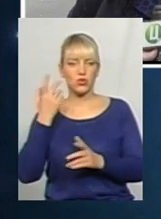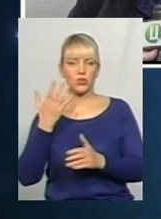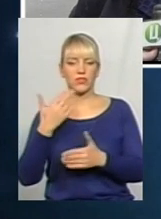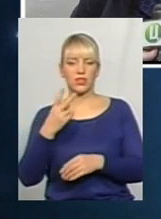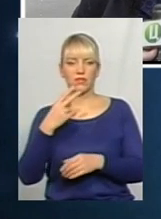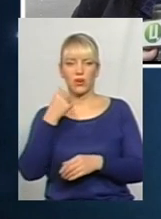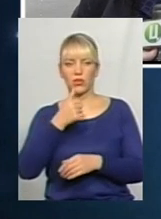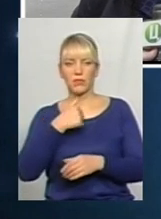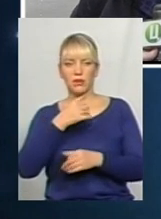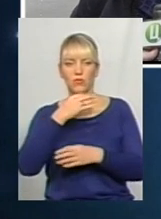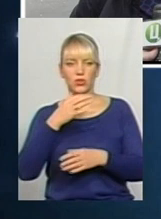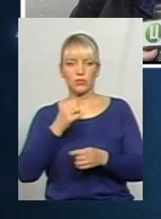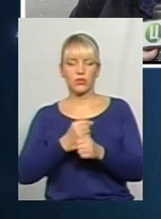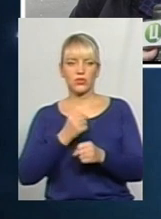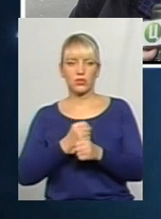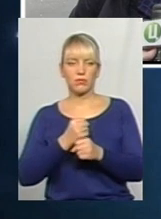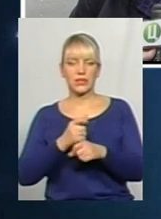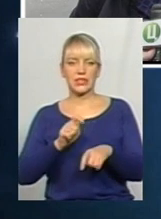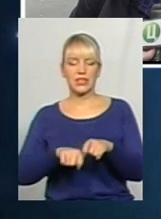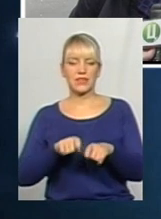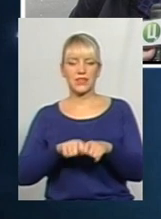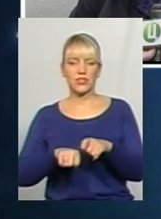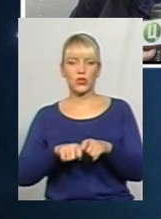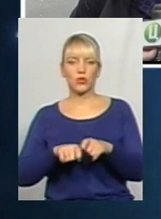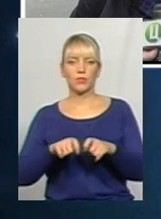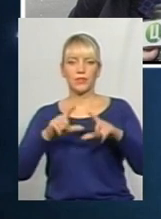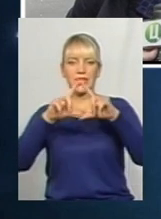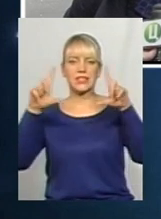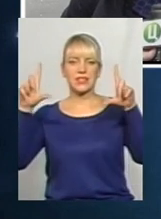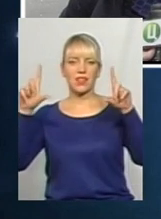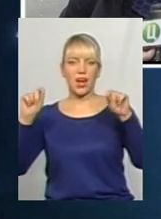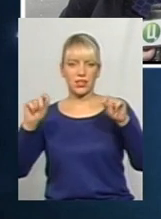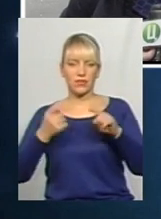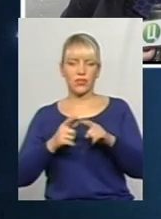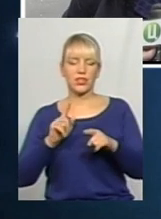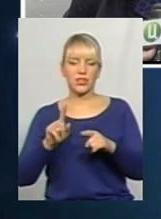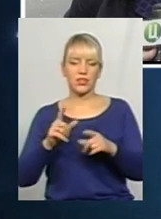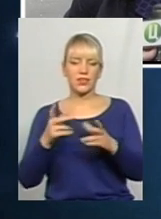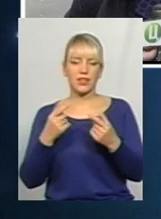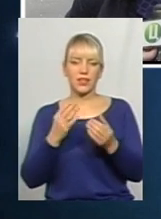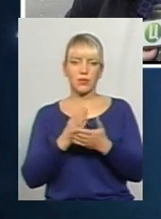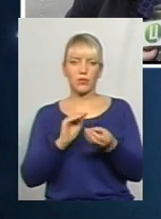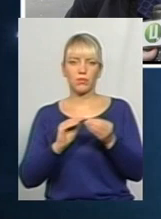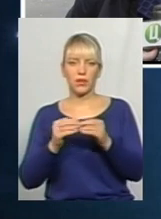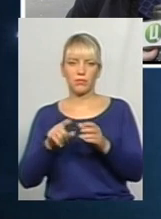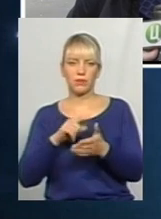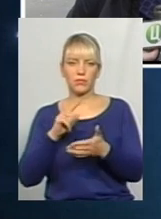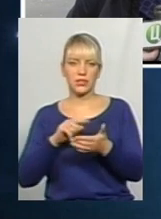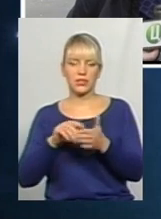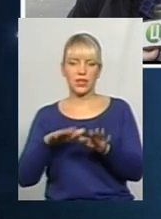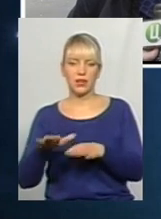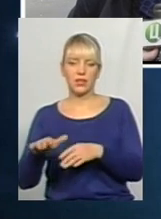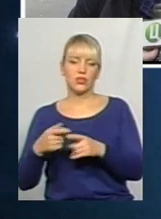років, що ми не можемо зробити певну ревізію знаків і разом з перевізниками деякі проблеми і місця, щоб ми ці питання вже